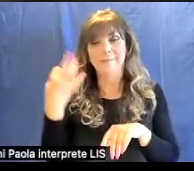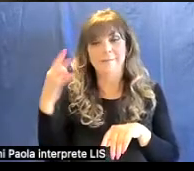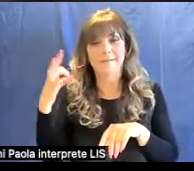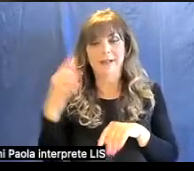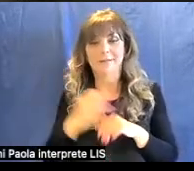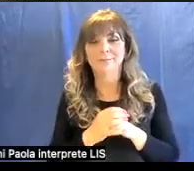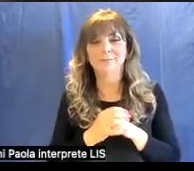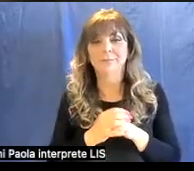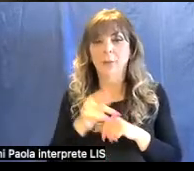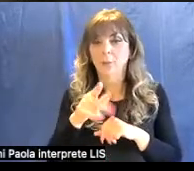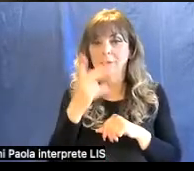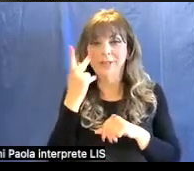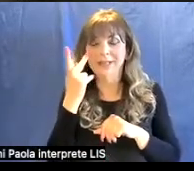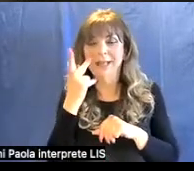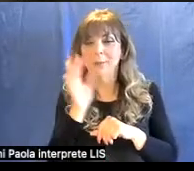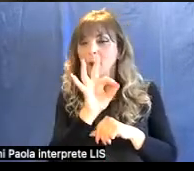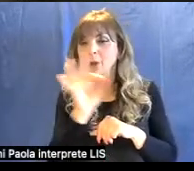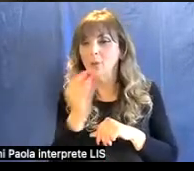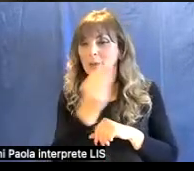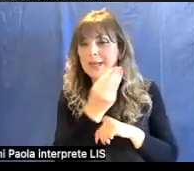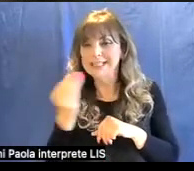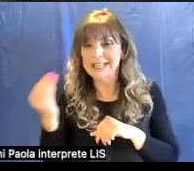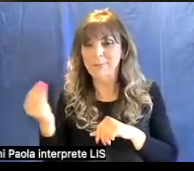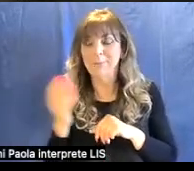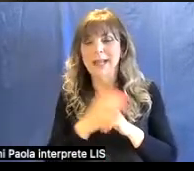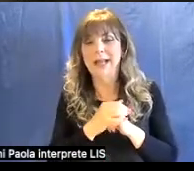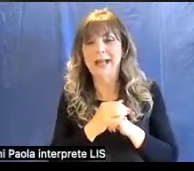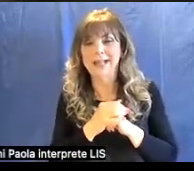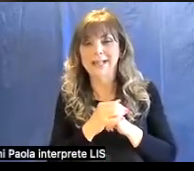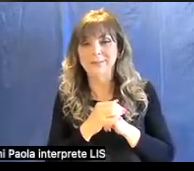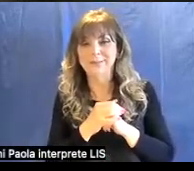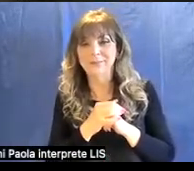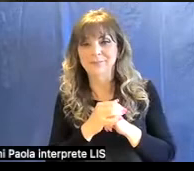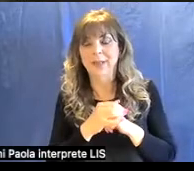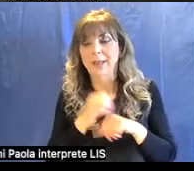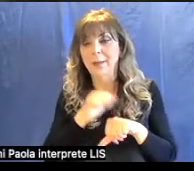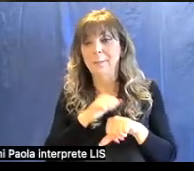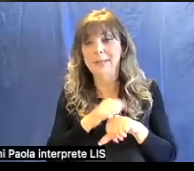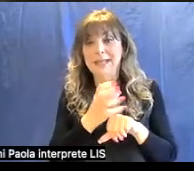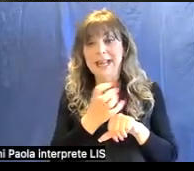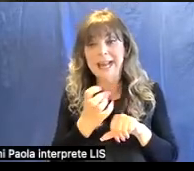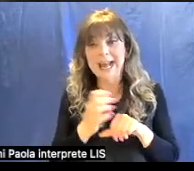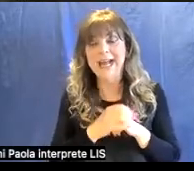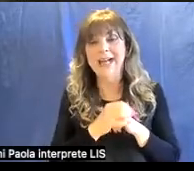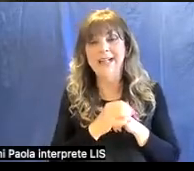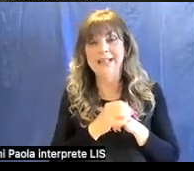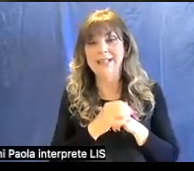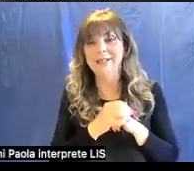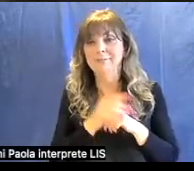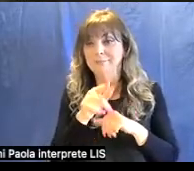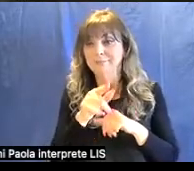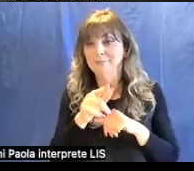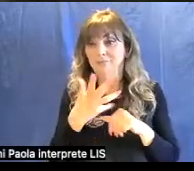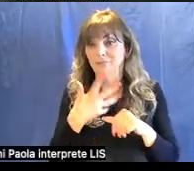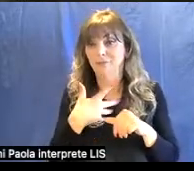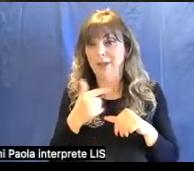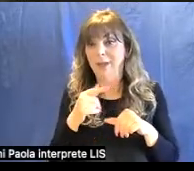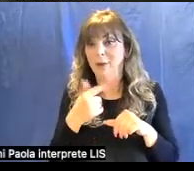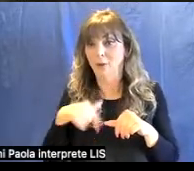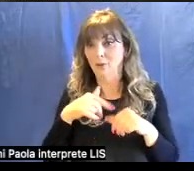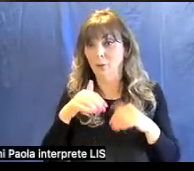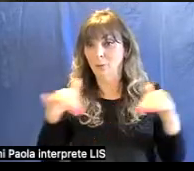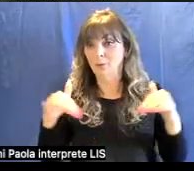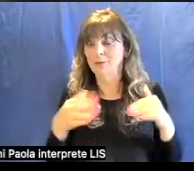E qui vediamo alcuni esemplari dei minerali esposti nelle vetrine del nostro